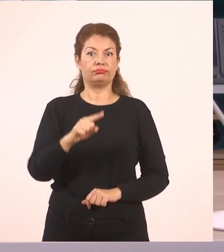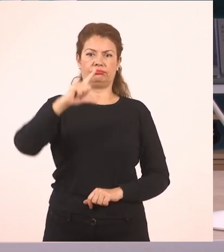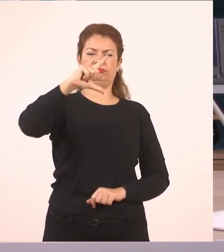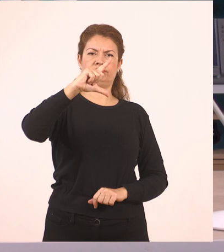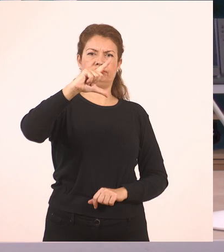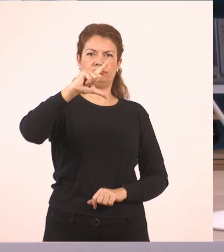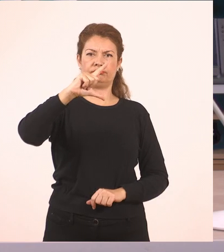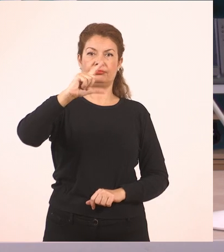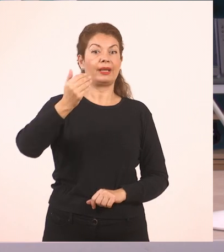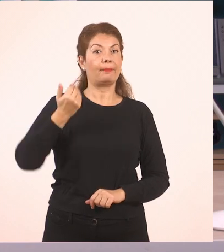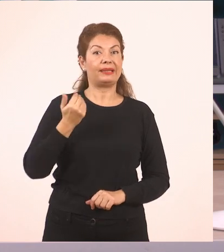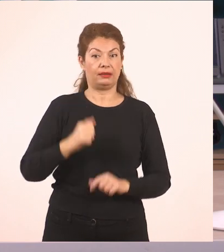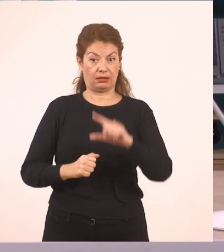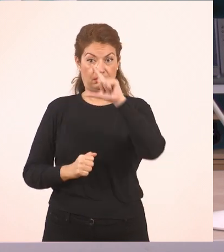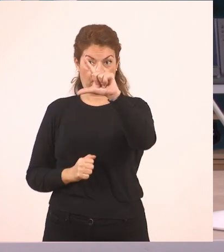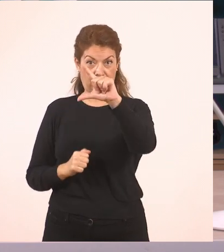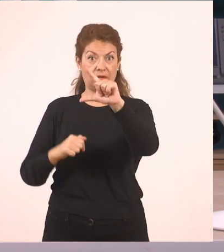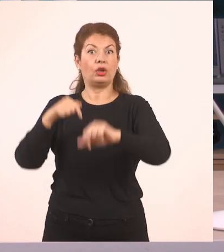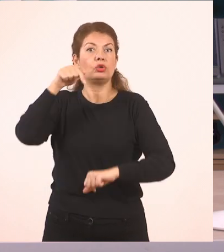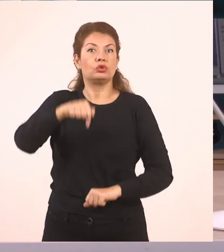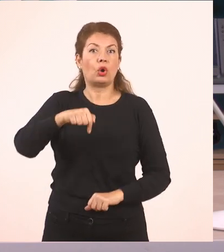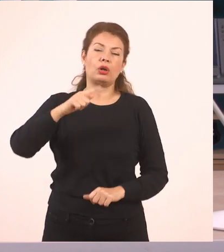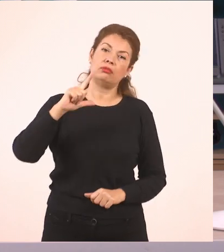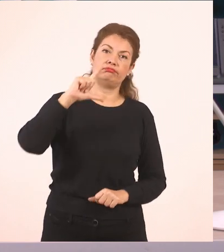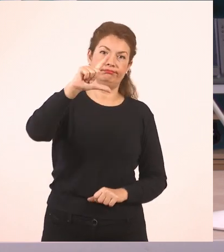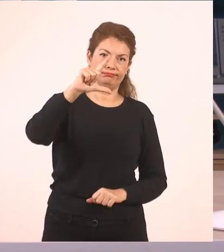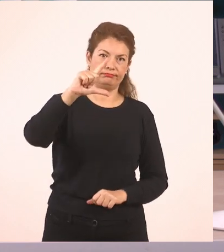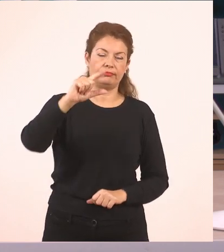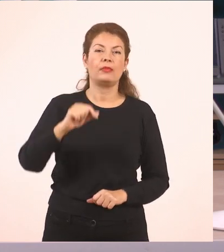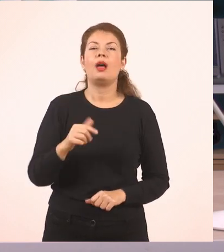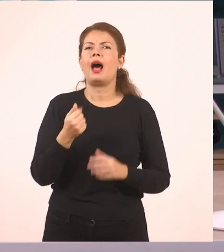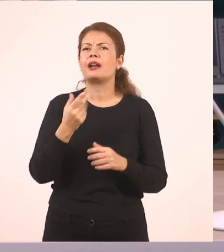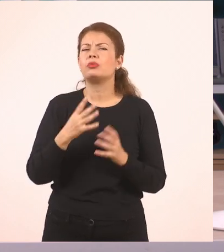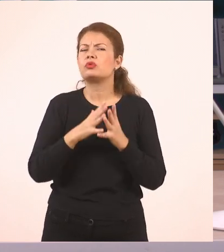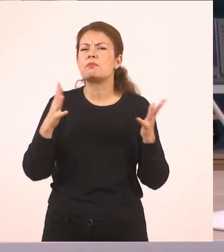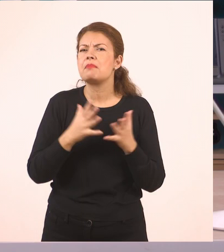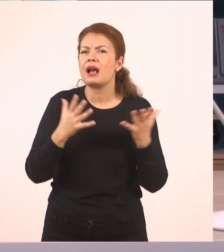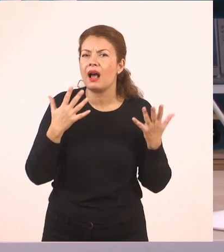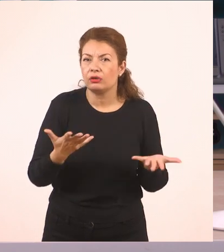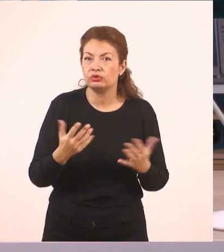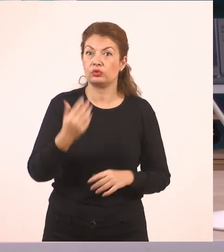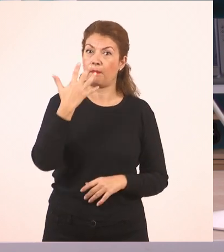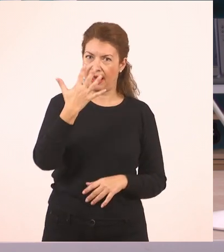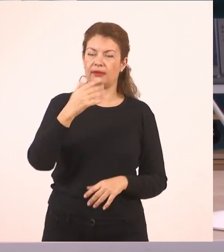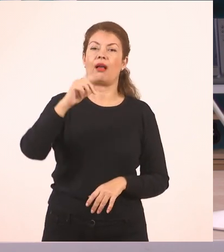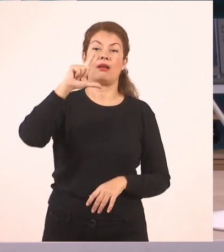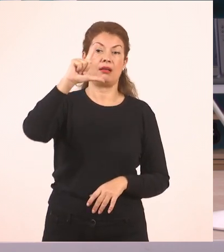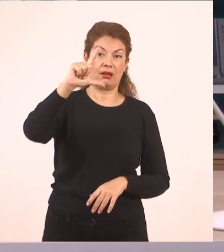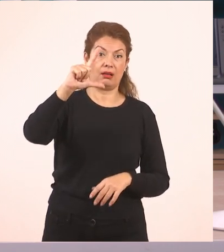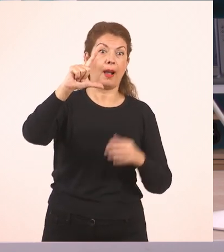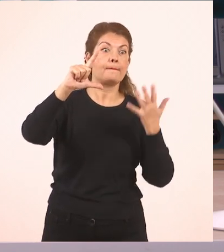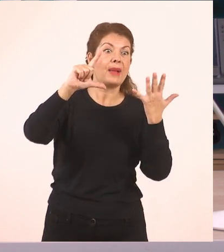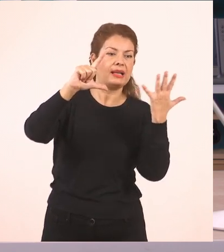Ποιο είναι πιο μεγάλο. Το πέντε. Άρα το στόμα μου, το στόμα της φάλαινας, θα κοιτάζει